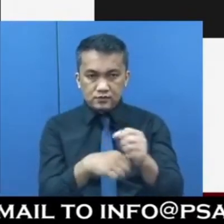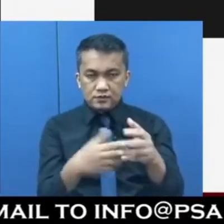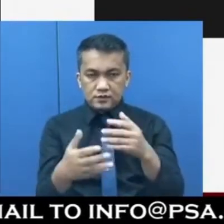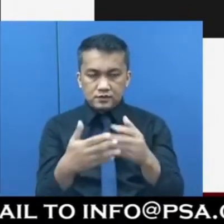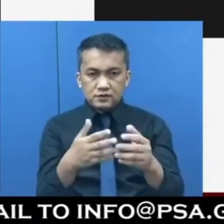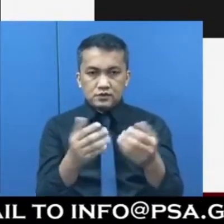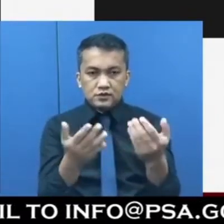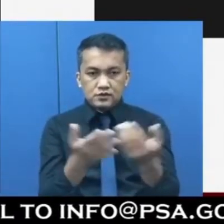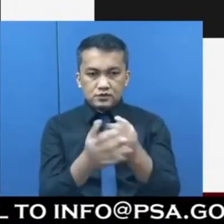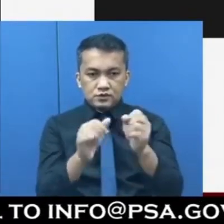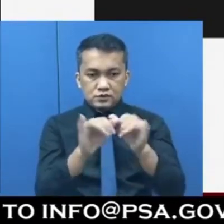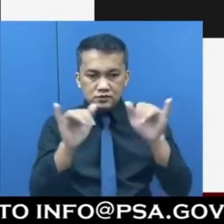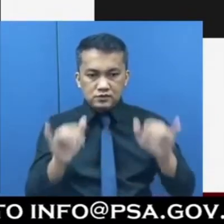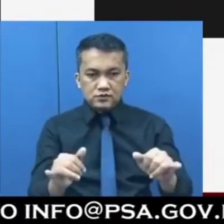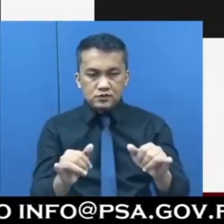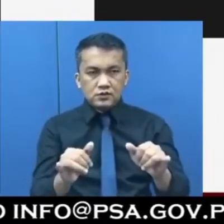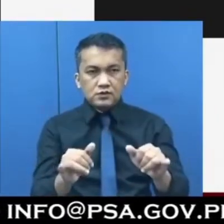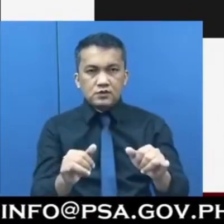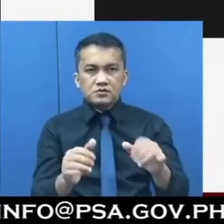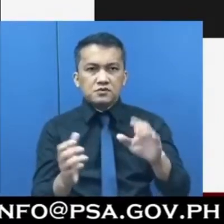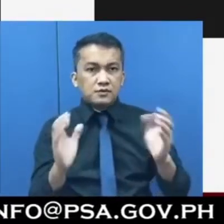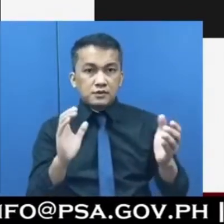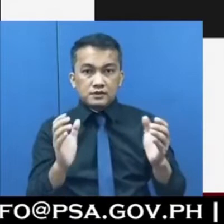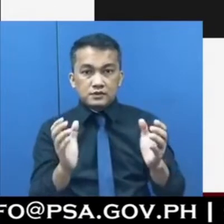compared to community-wide quarantines?